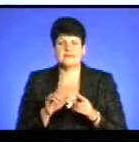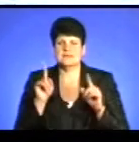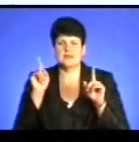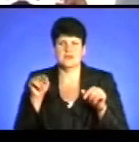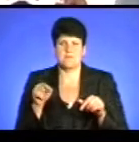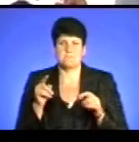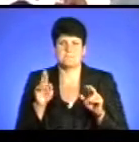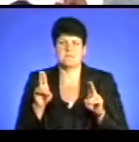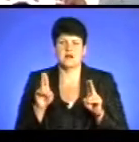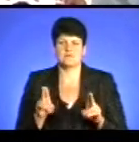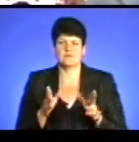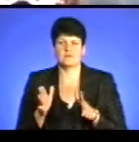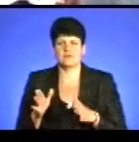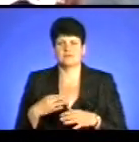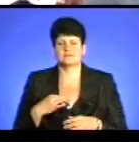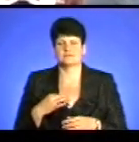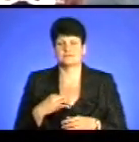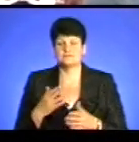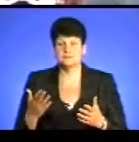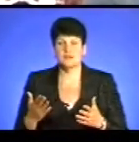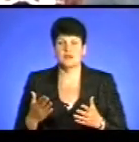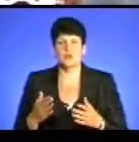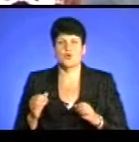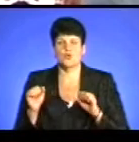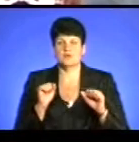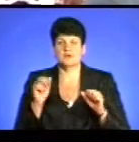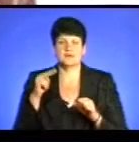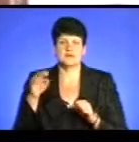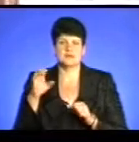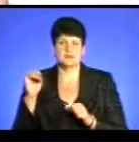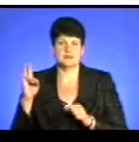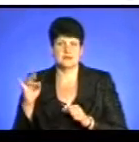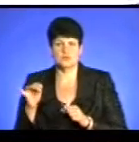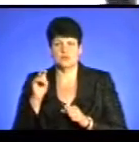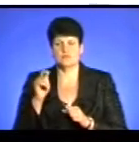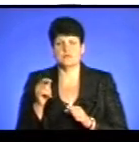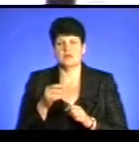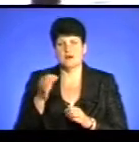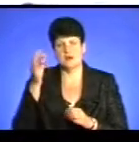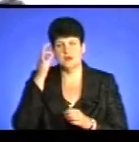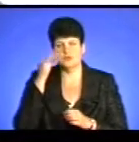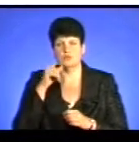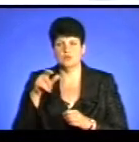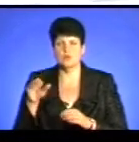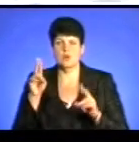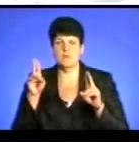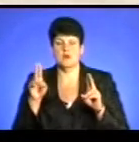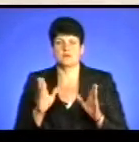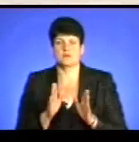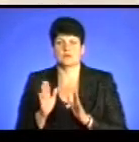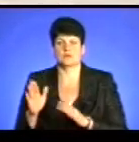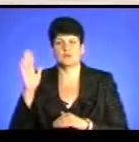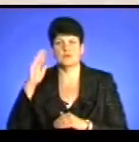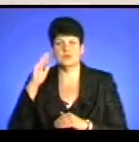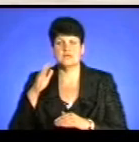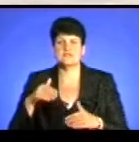поведінки, скільки нехтування ними. Управління ДСНС України у Тернопільській області чергово нагадує про правила безпеки на воді